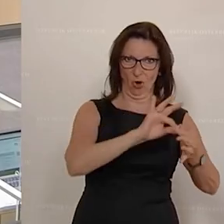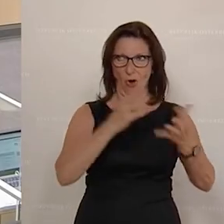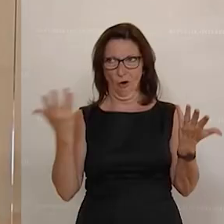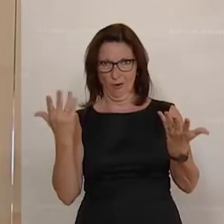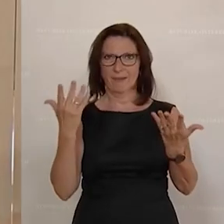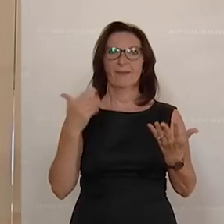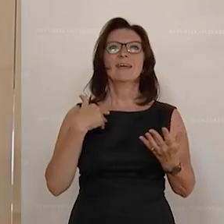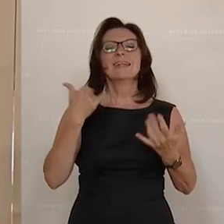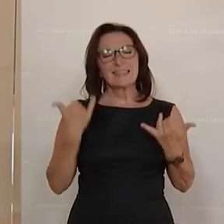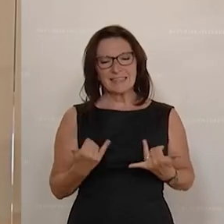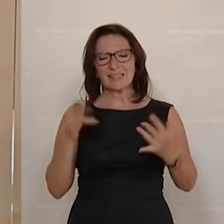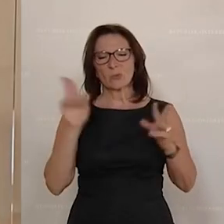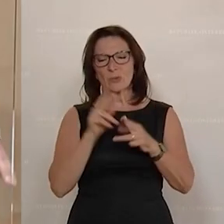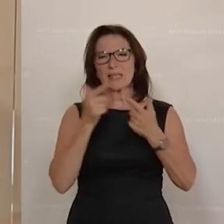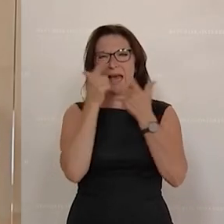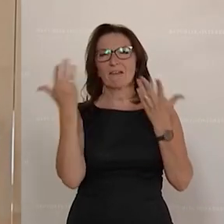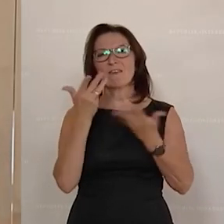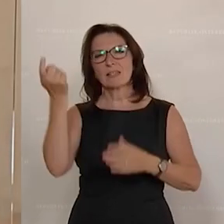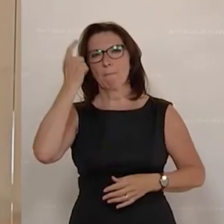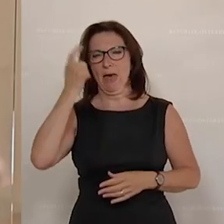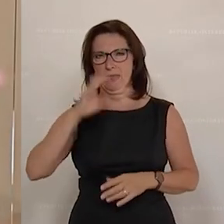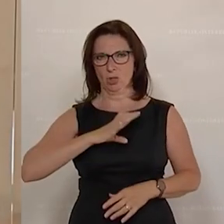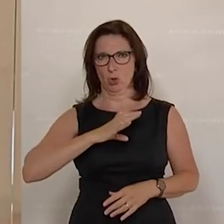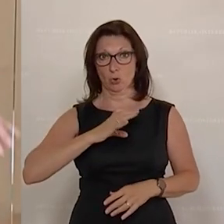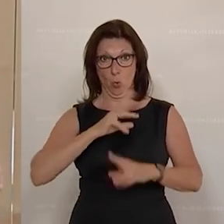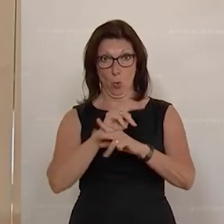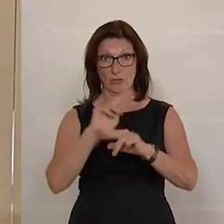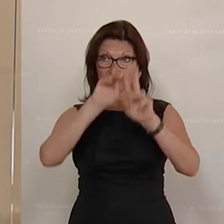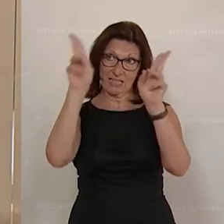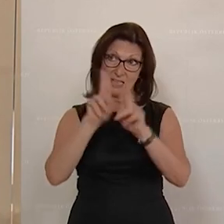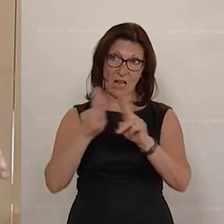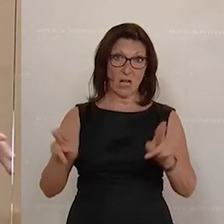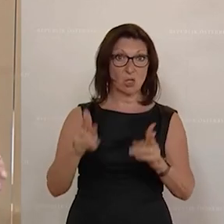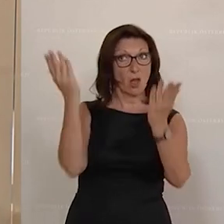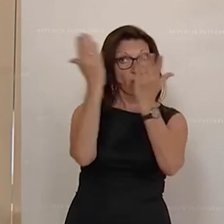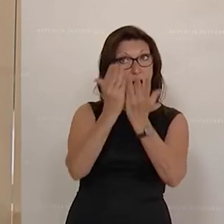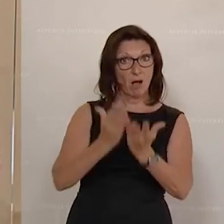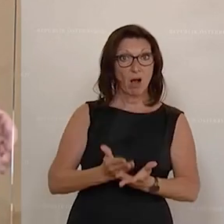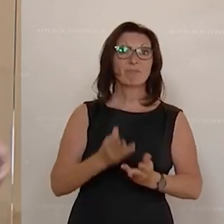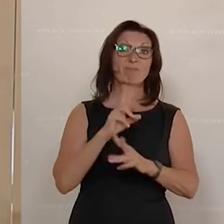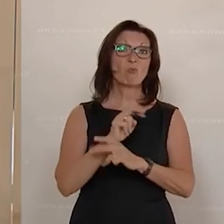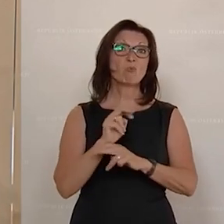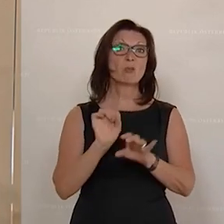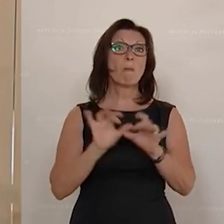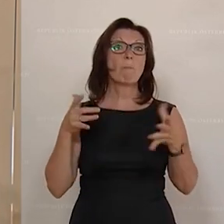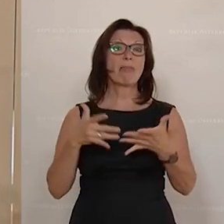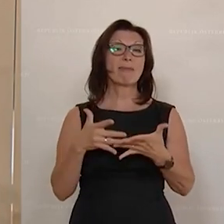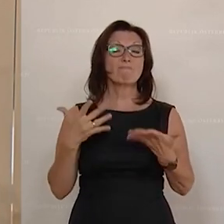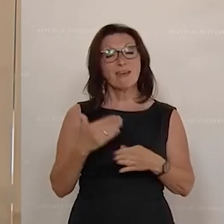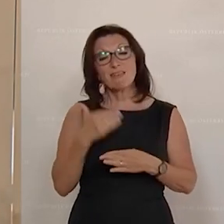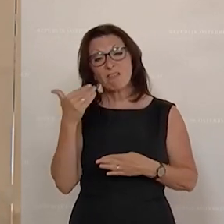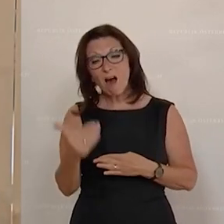Chancen sind, die ich hier sehe. Österreich kommt nämlich im internationalen Vergleich geschwächt aus dieser Pandemiekrise.